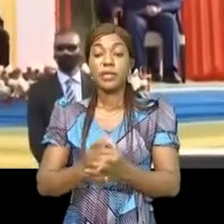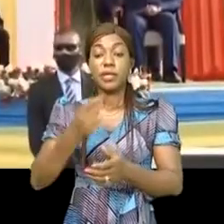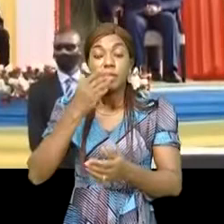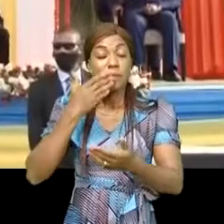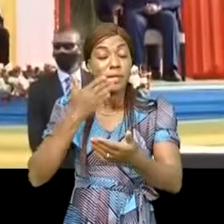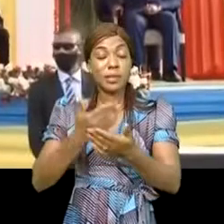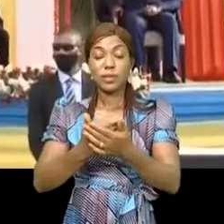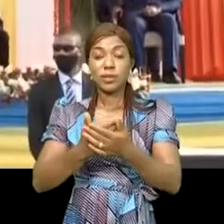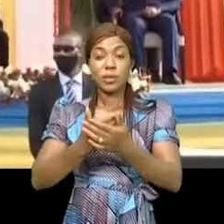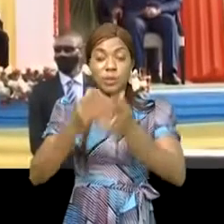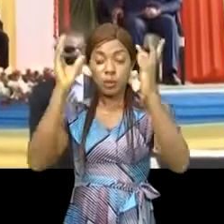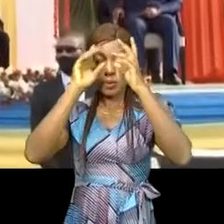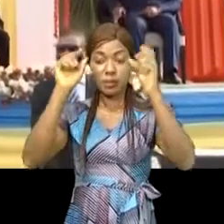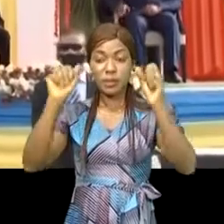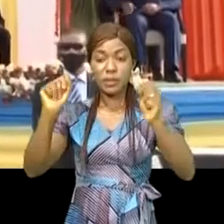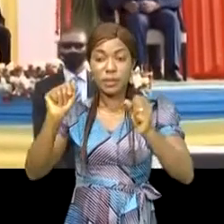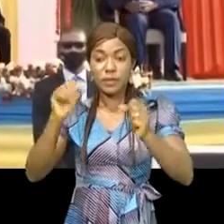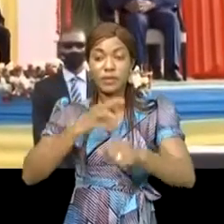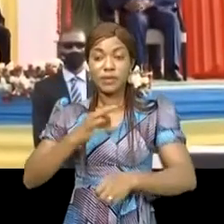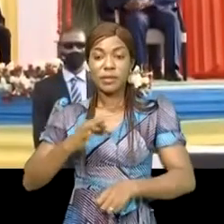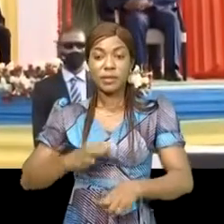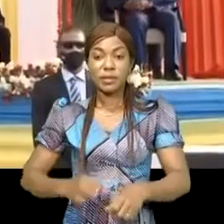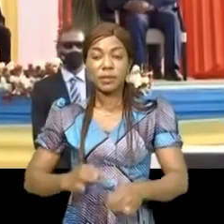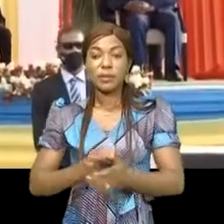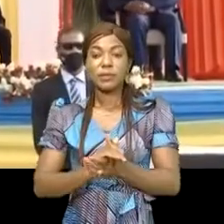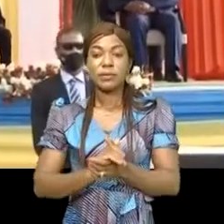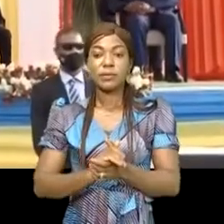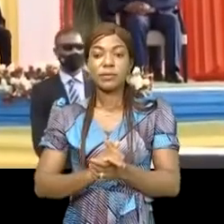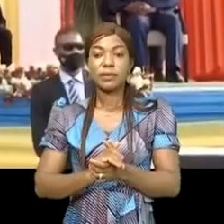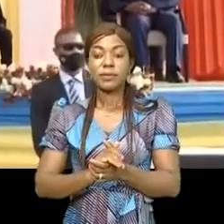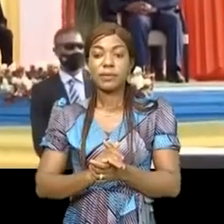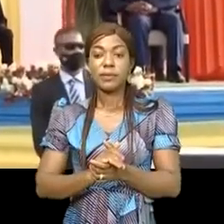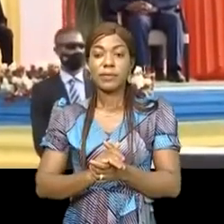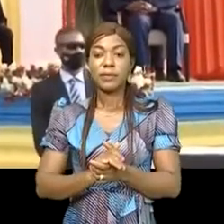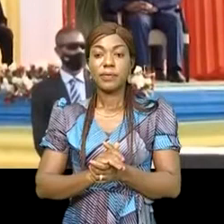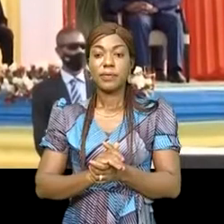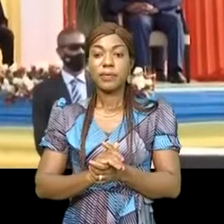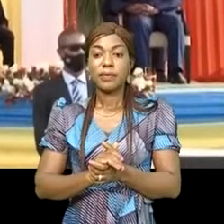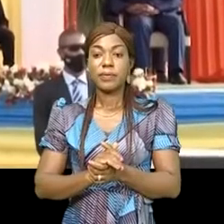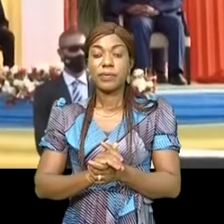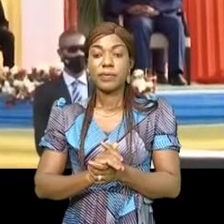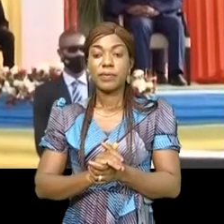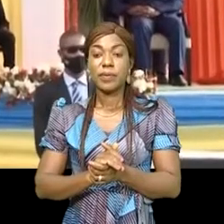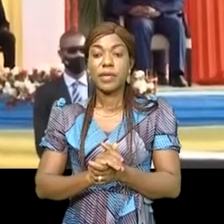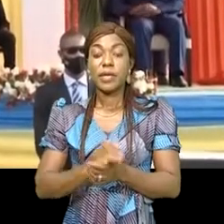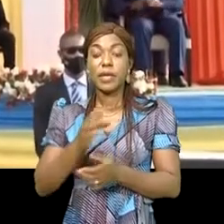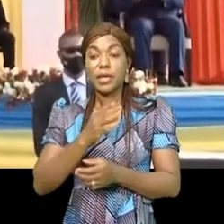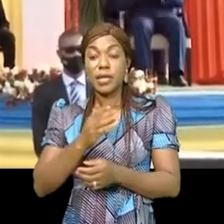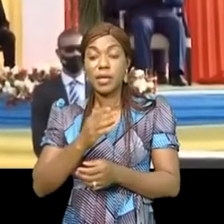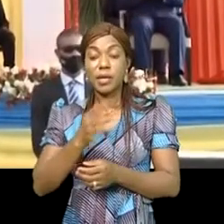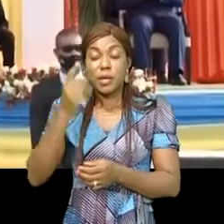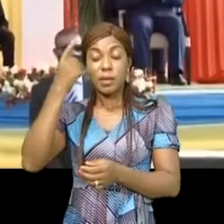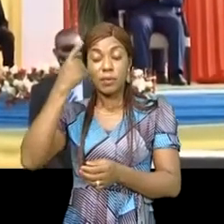excellence monsieur Tisekedi pour nous avoir